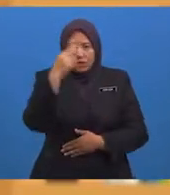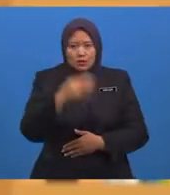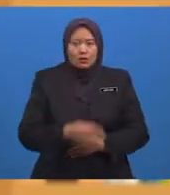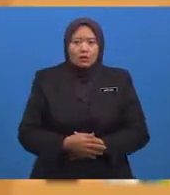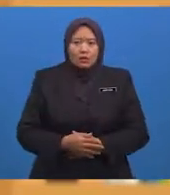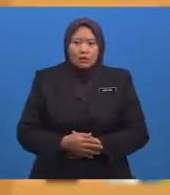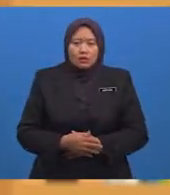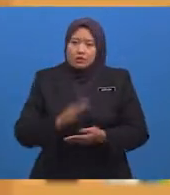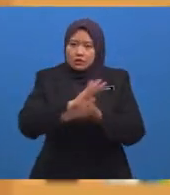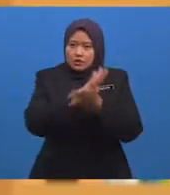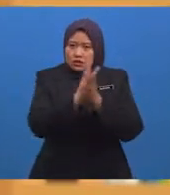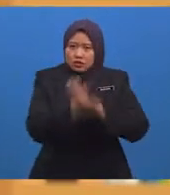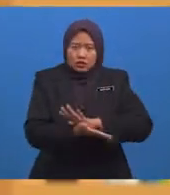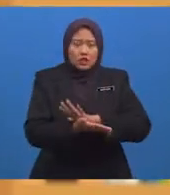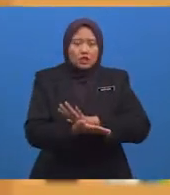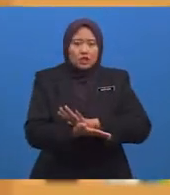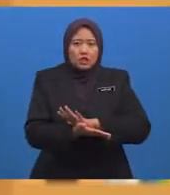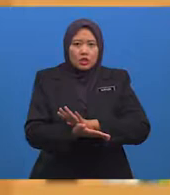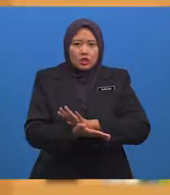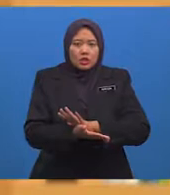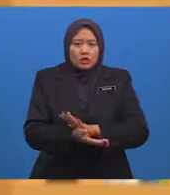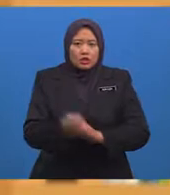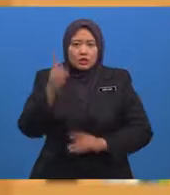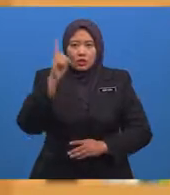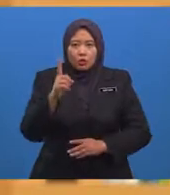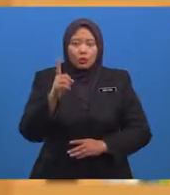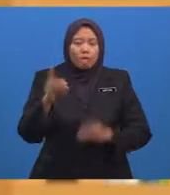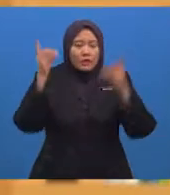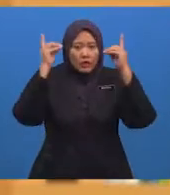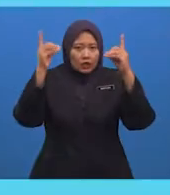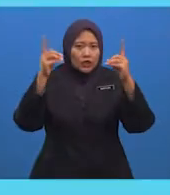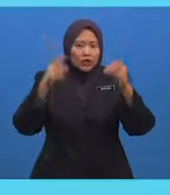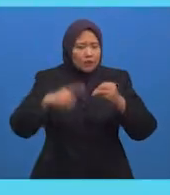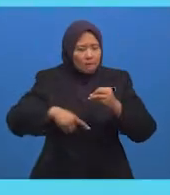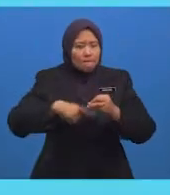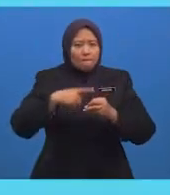penting di Mesir Pada abad ke-8 Masihi